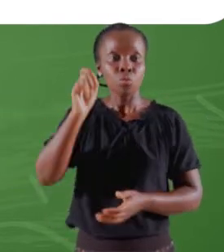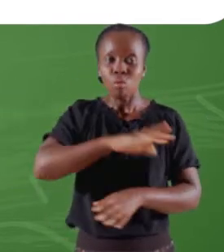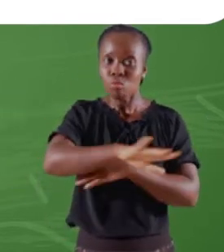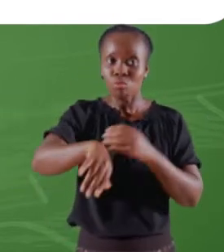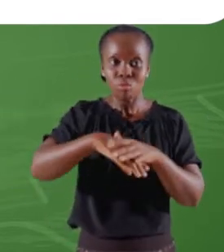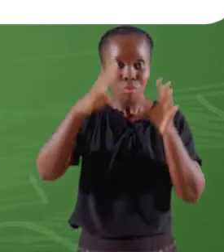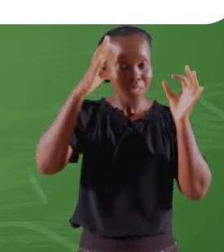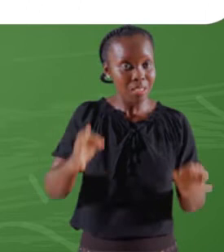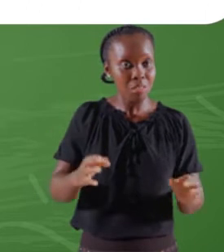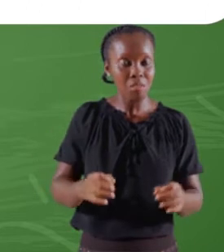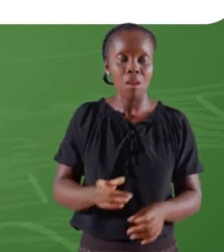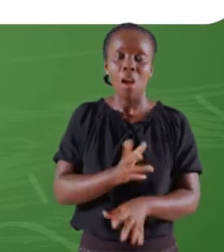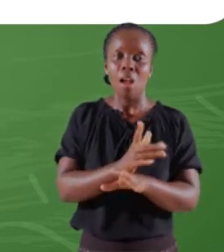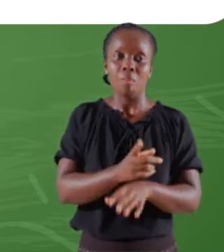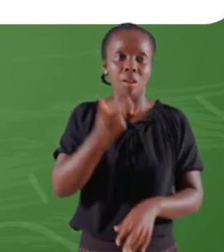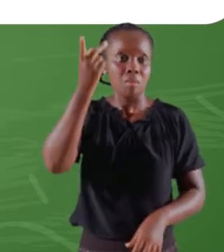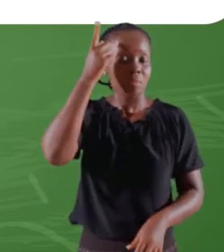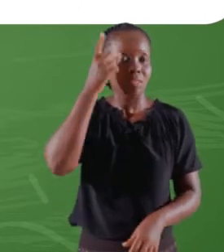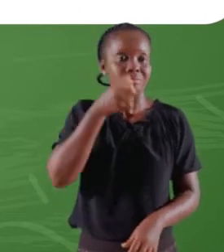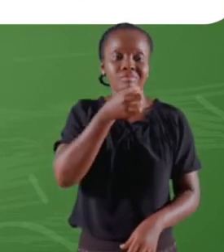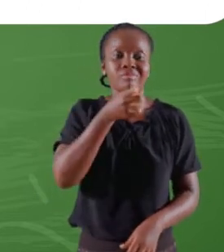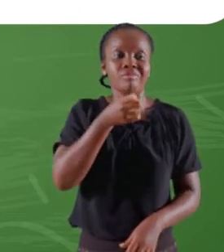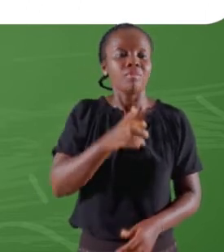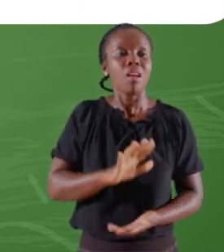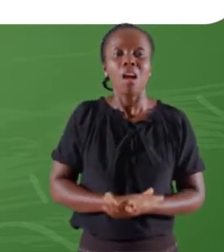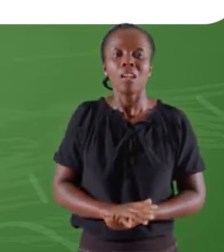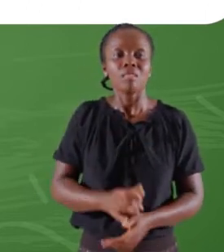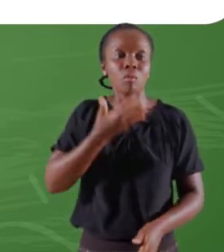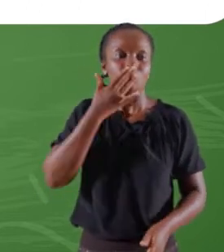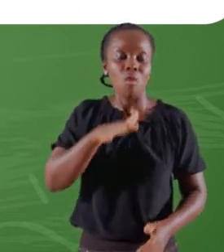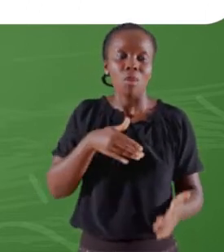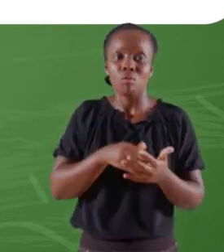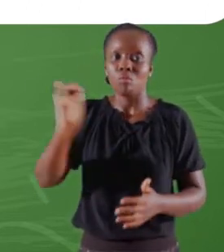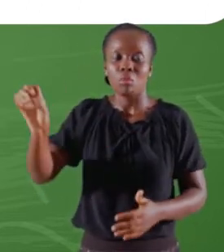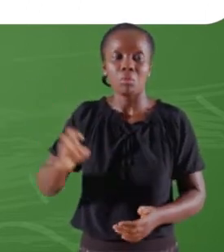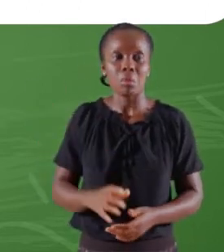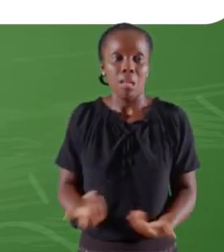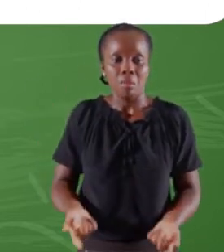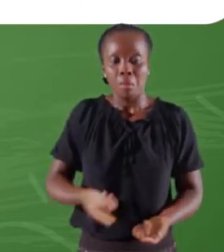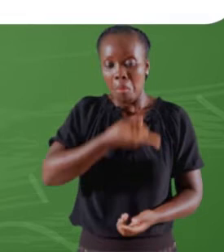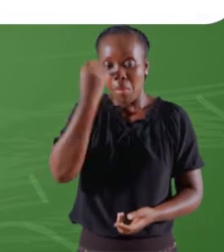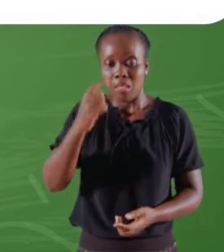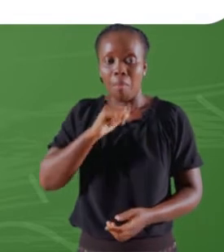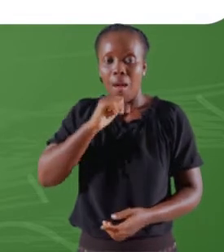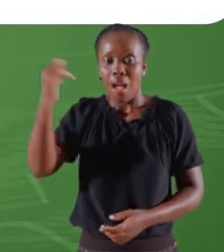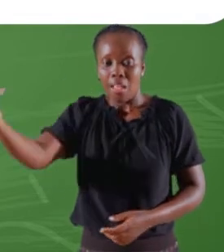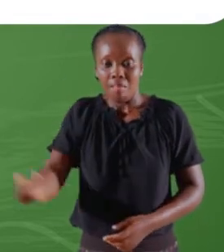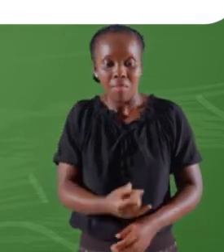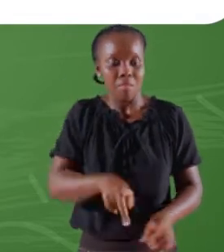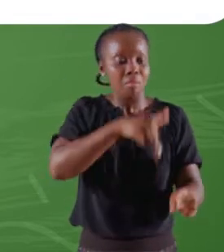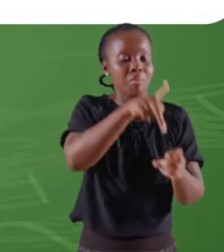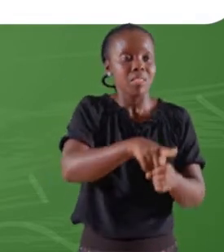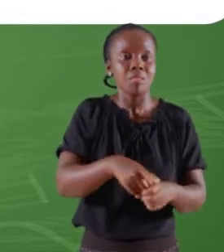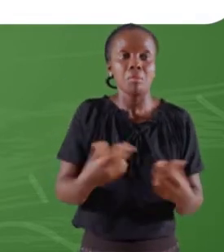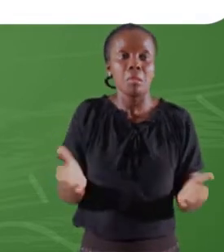est un diktat inacceptable. D'autant plus qu'elle n'a pas été invitée à cette